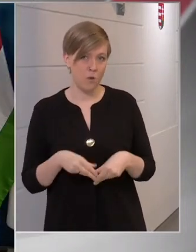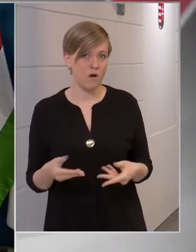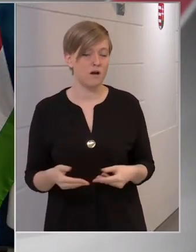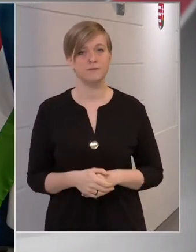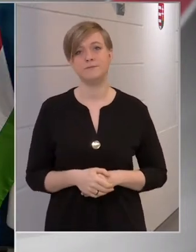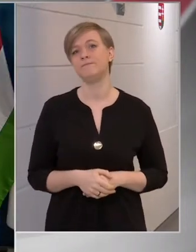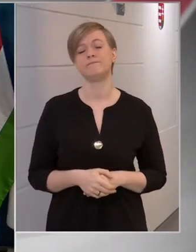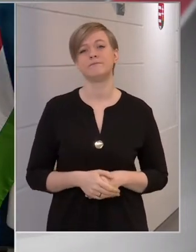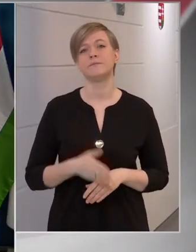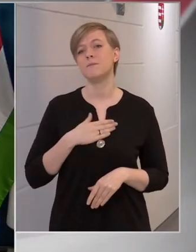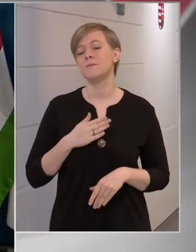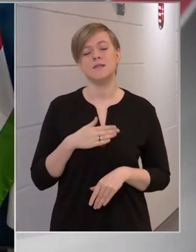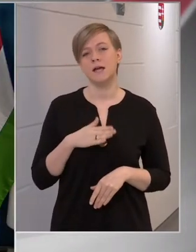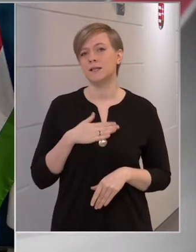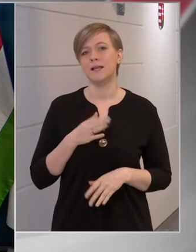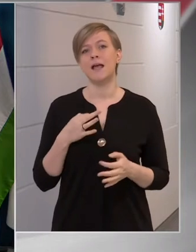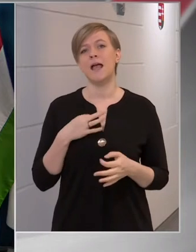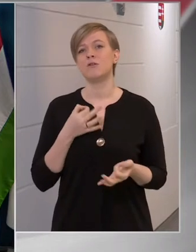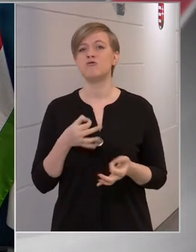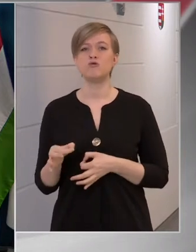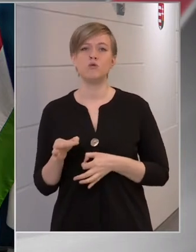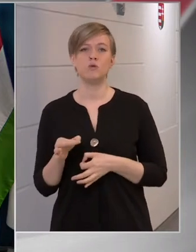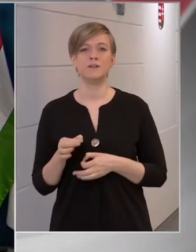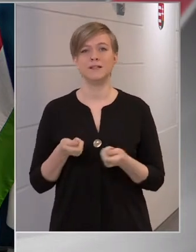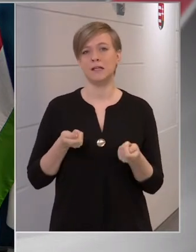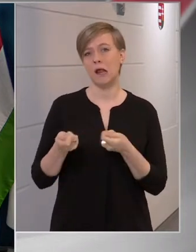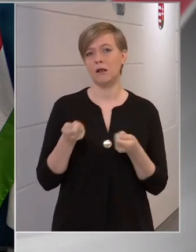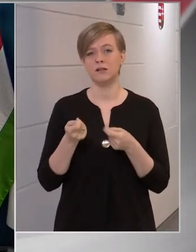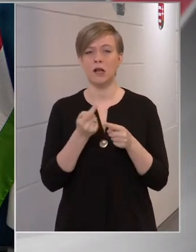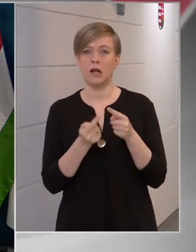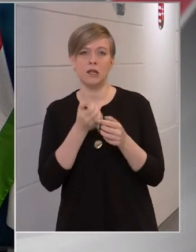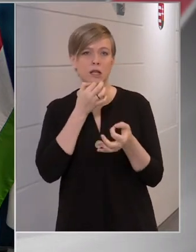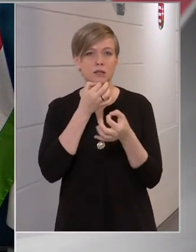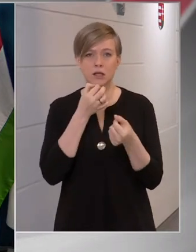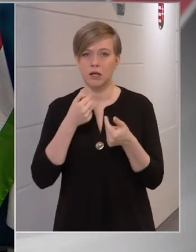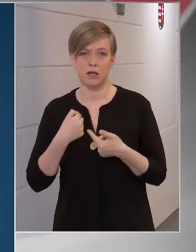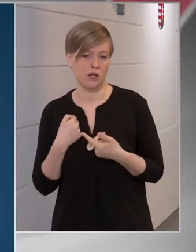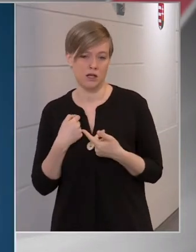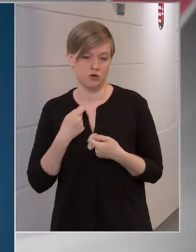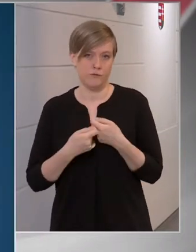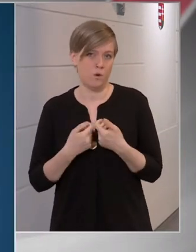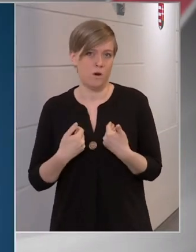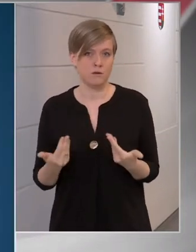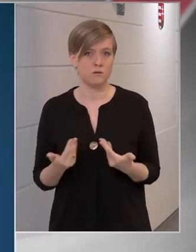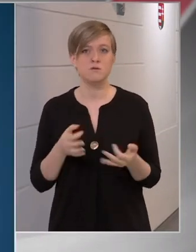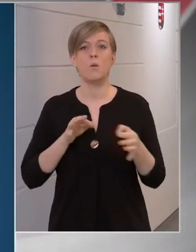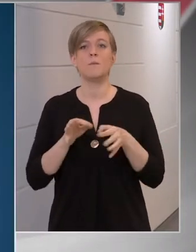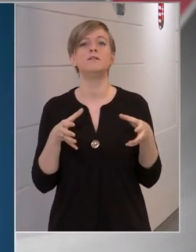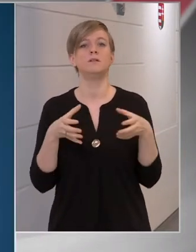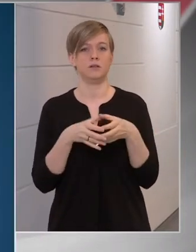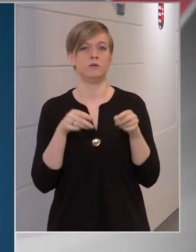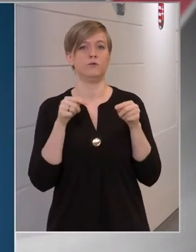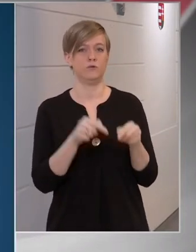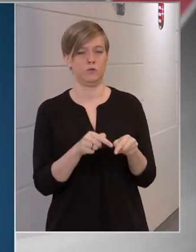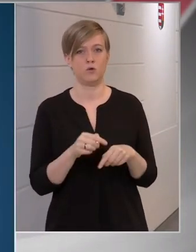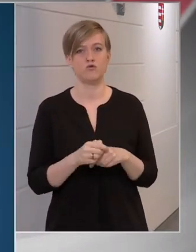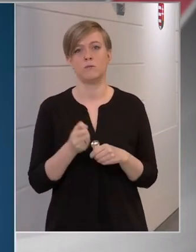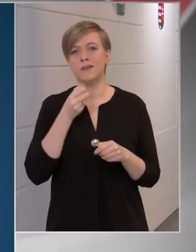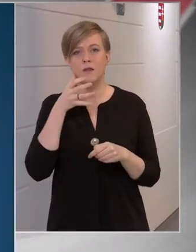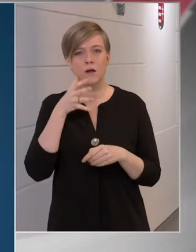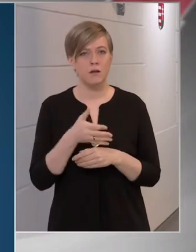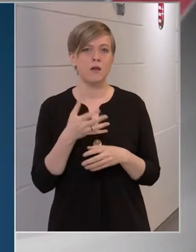Nem szeretnék az egészségügyi irányítás részlet kérdéseibe elfoglalkozni. Az operatív törzs naponta tart